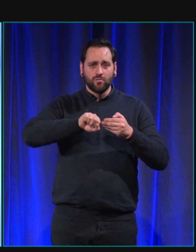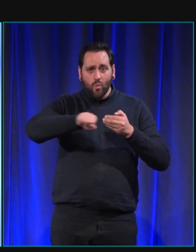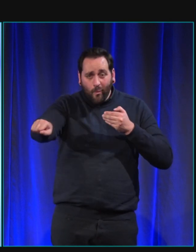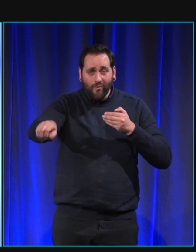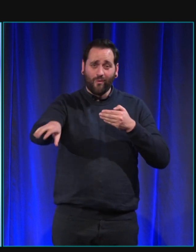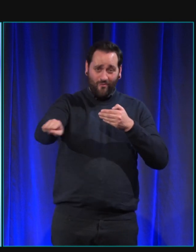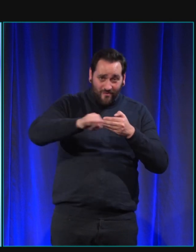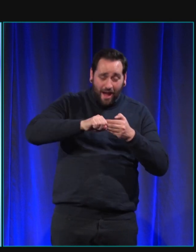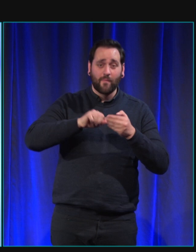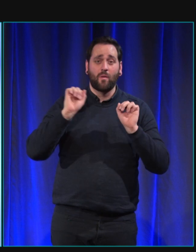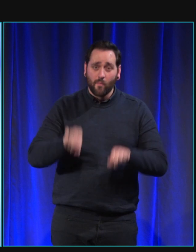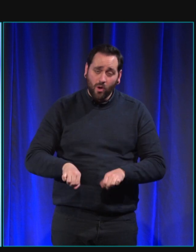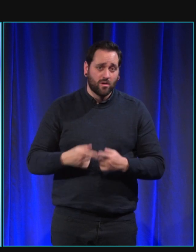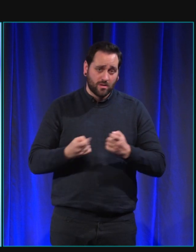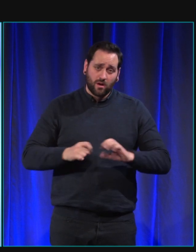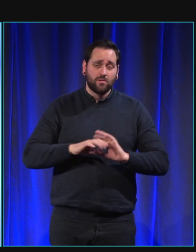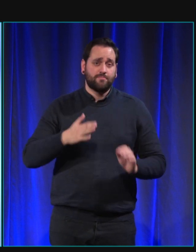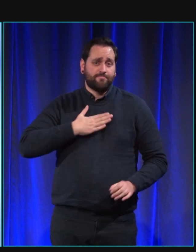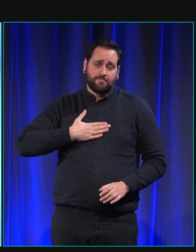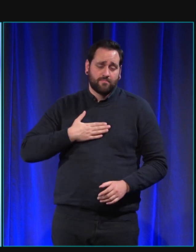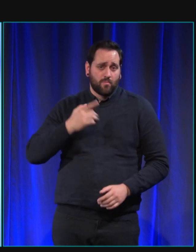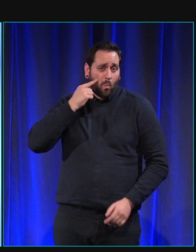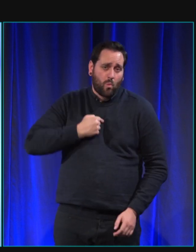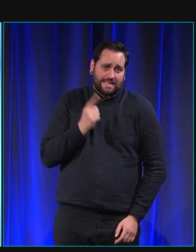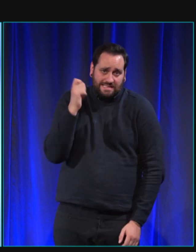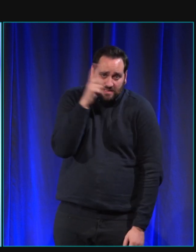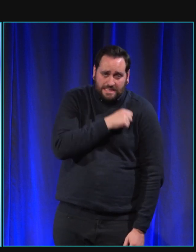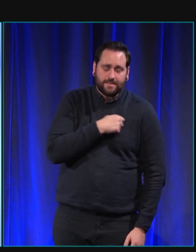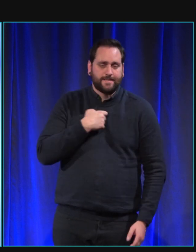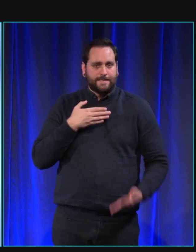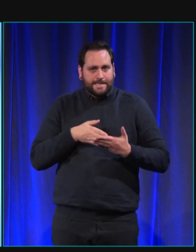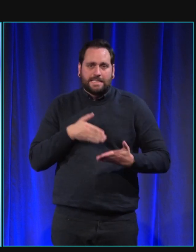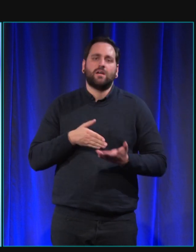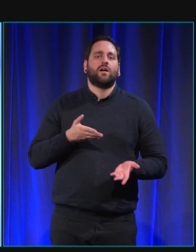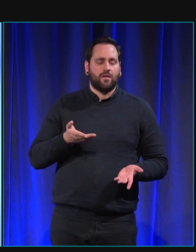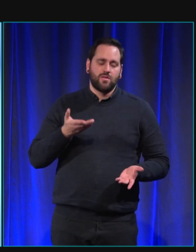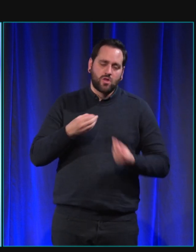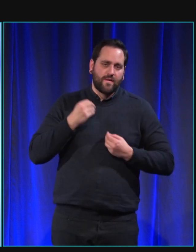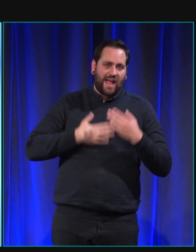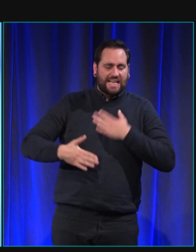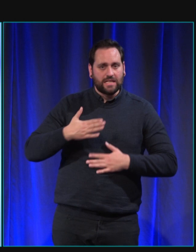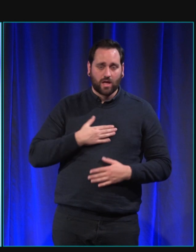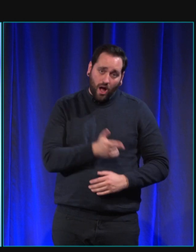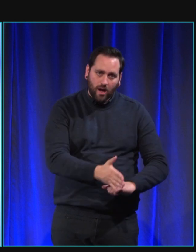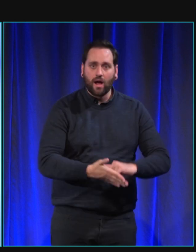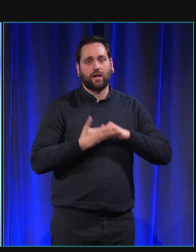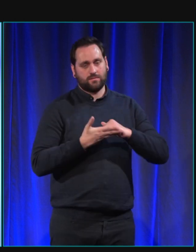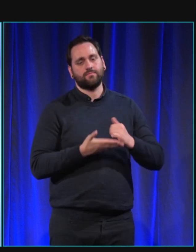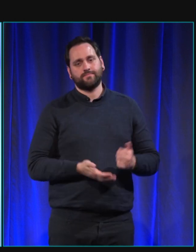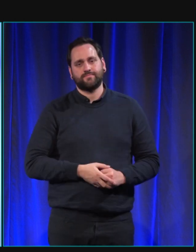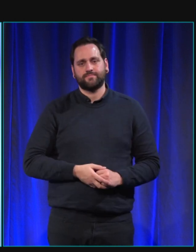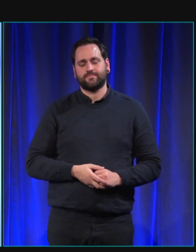qui me sont difficiles de faire qui sont fatigantes et qui sont et qui sont compliquées